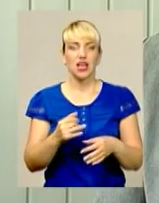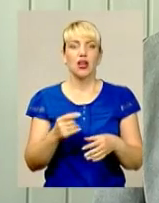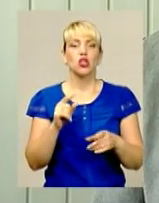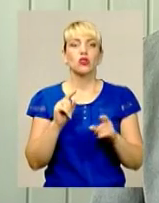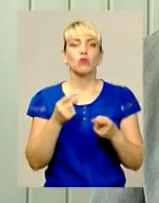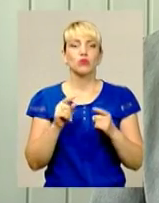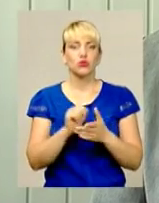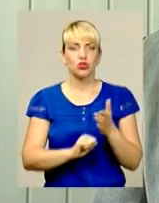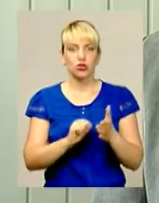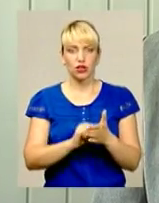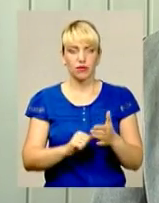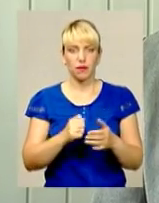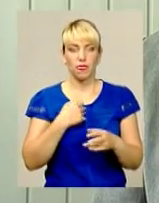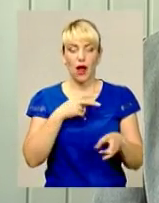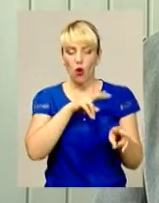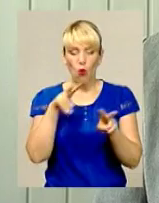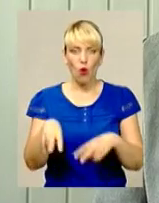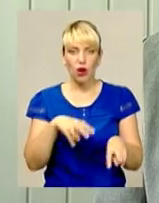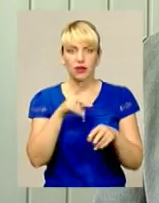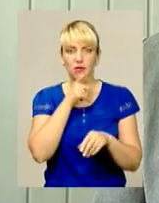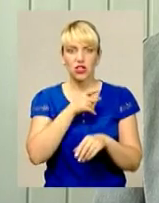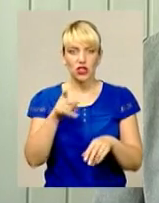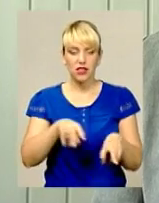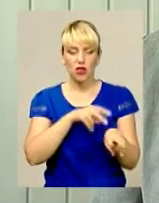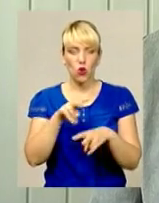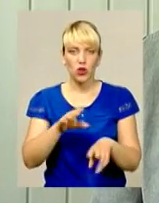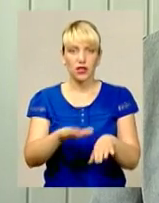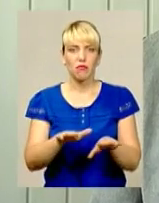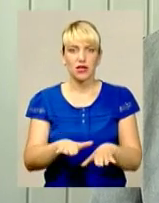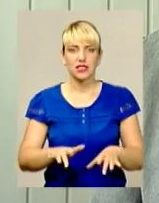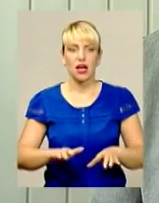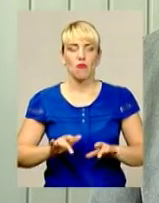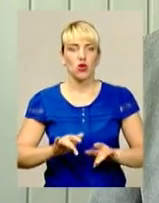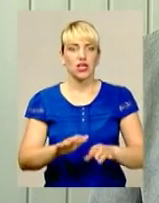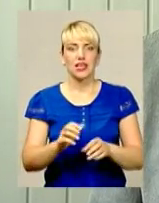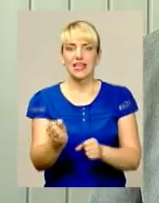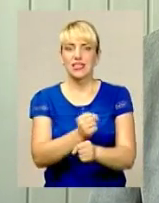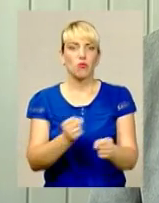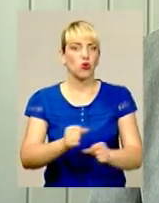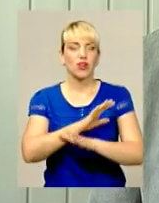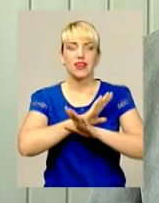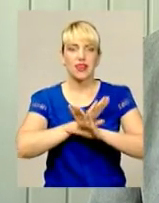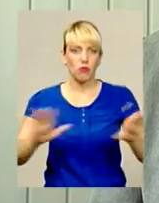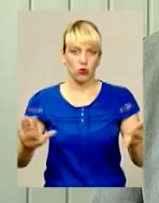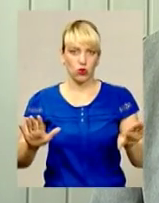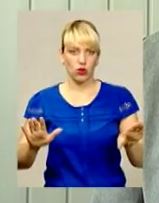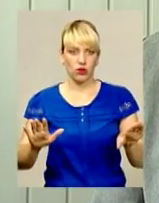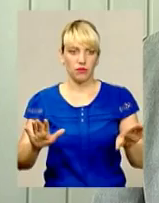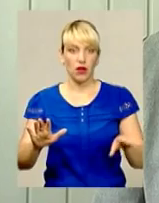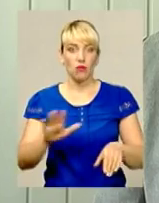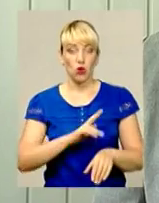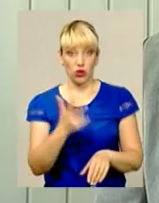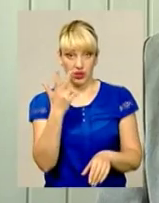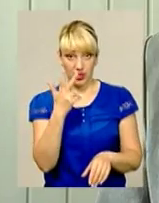безпосередньо час огляду місця події на місці зброї вже не було, жодної зброї не було, хоча було три